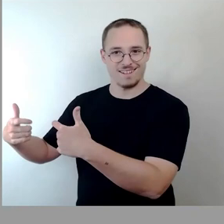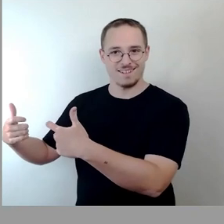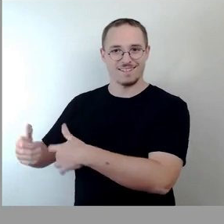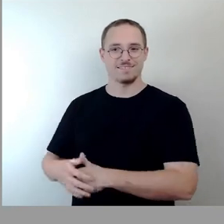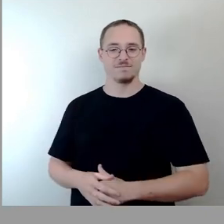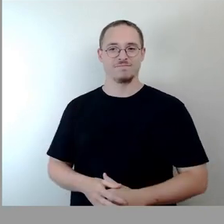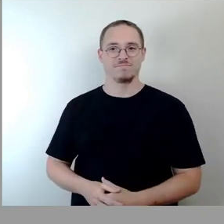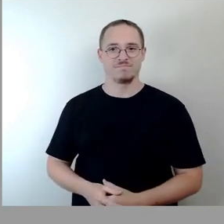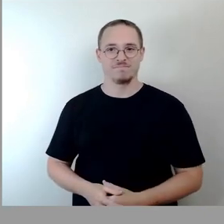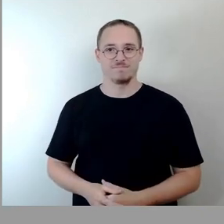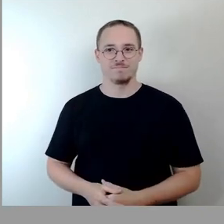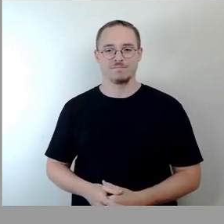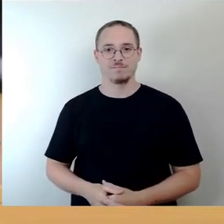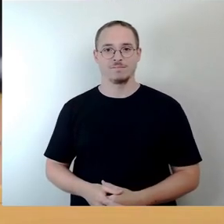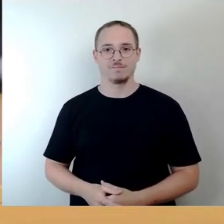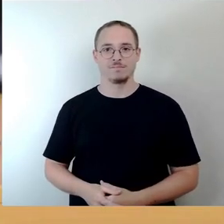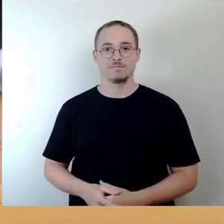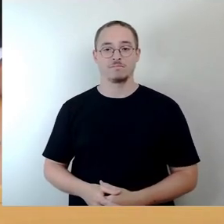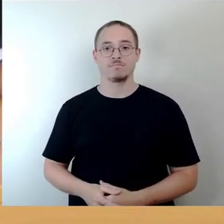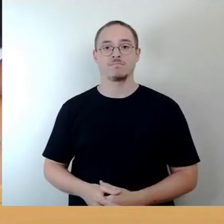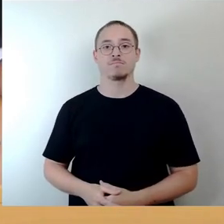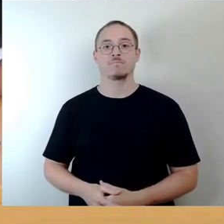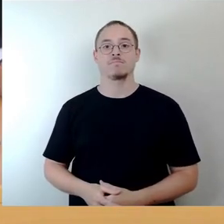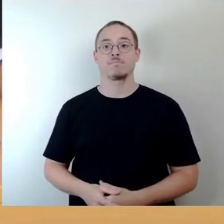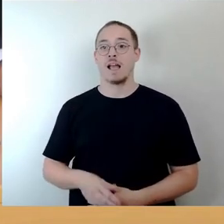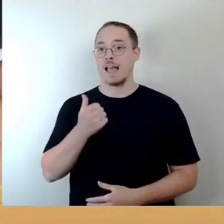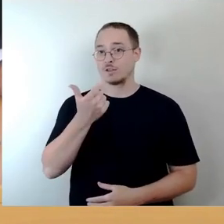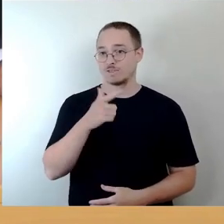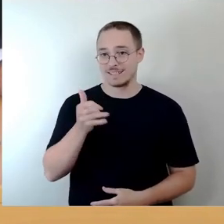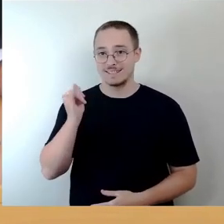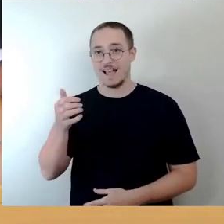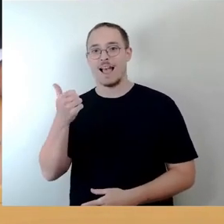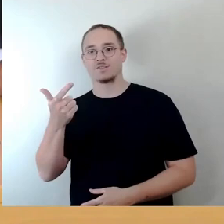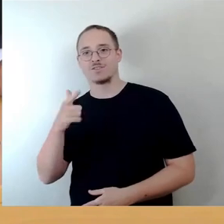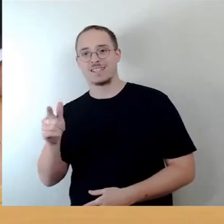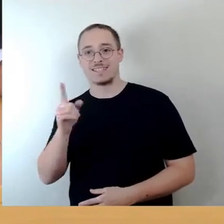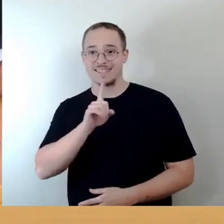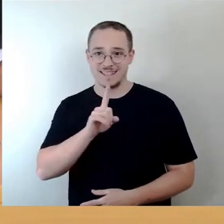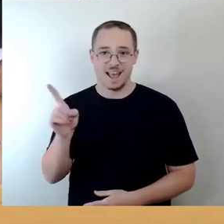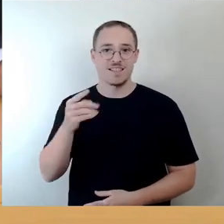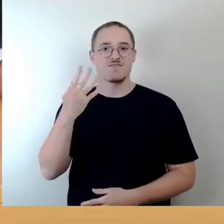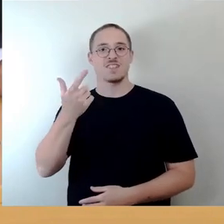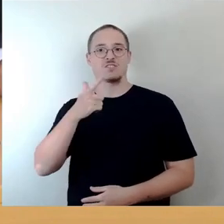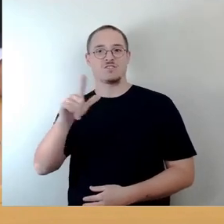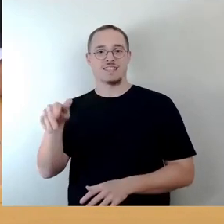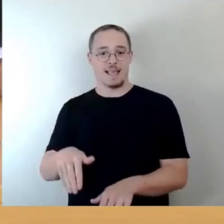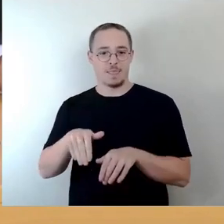Das hätte mit 21, ja, 21, nein, 24 Enthaltungen keine Mehrheit gefunden.